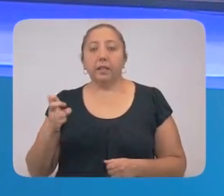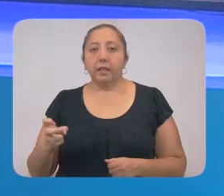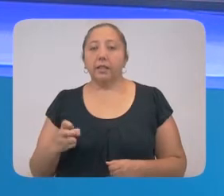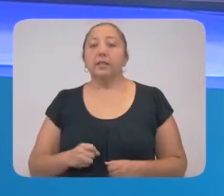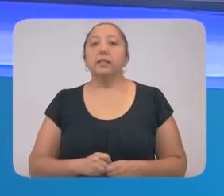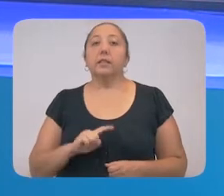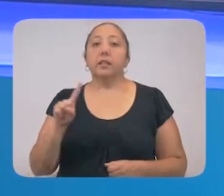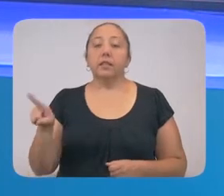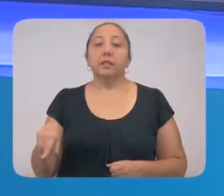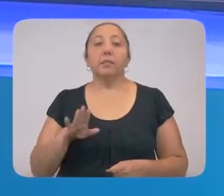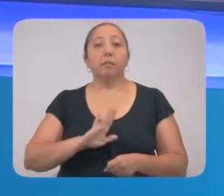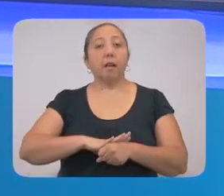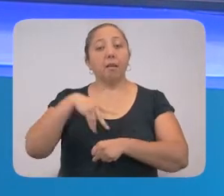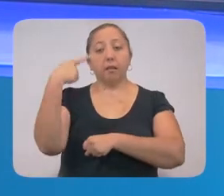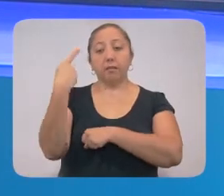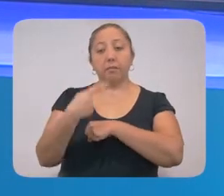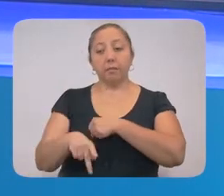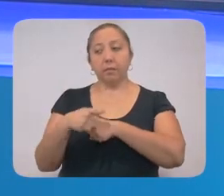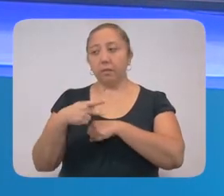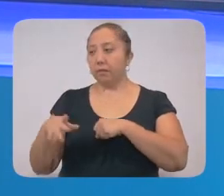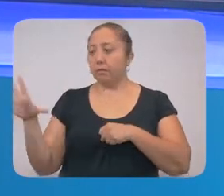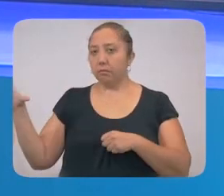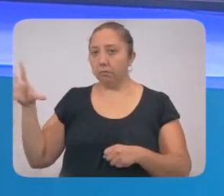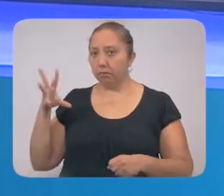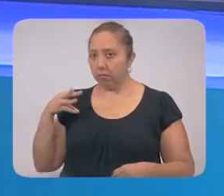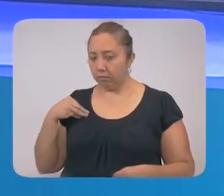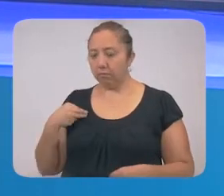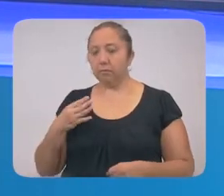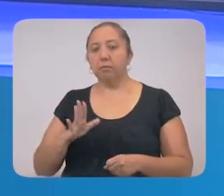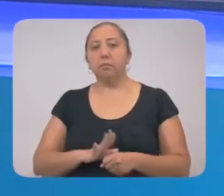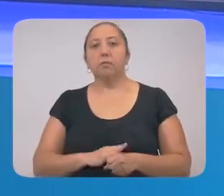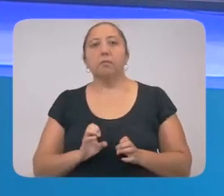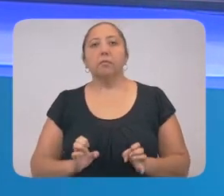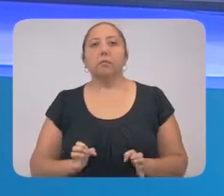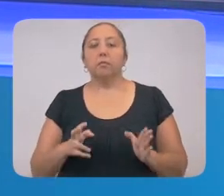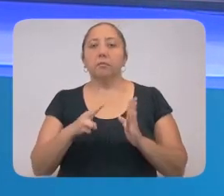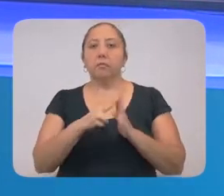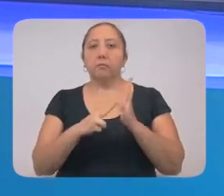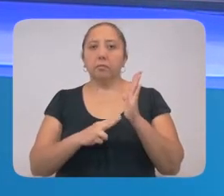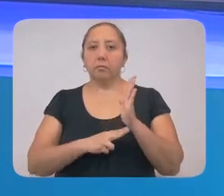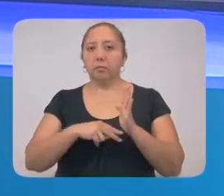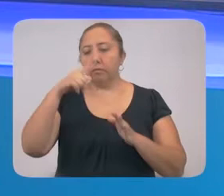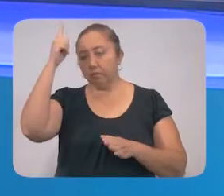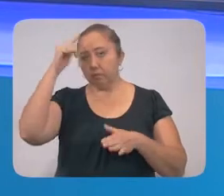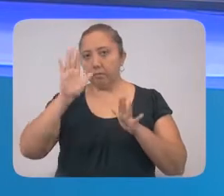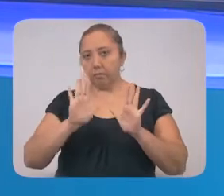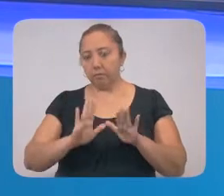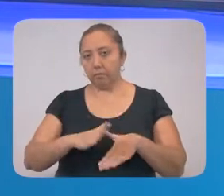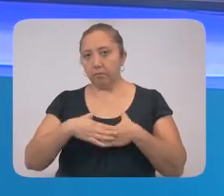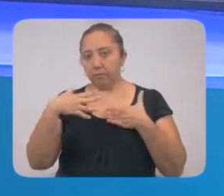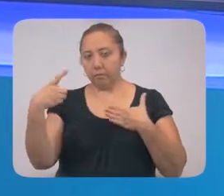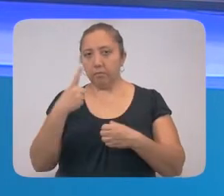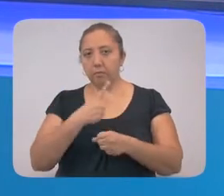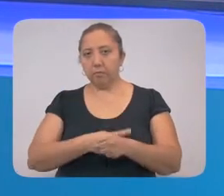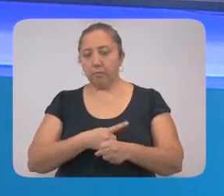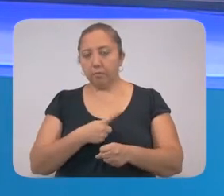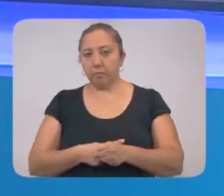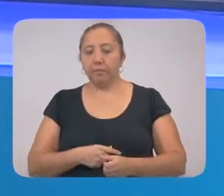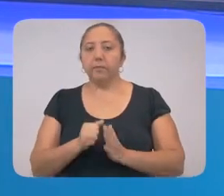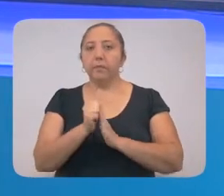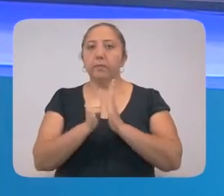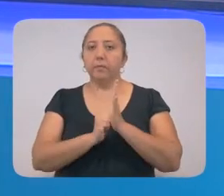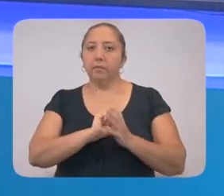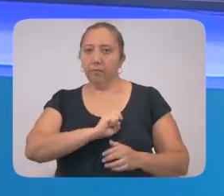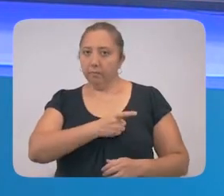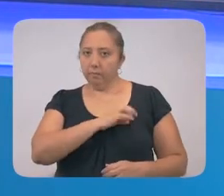olale, kapáchaak u jantik tulaka le kohanob kum beichahle. Le nukbezahiloba, kukasantik u kalantik u toho olal yukateko. Hačkaatik